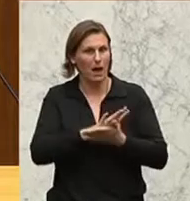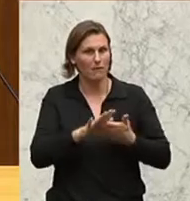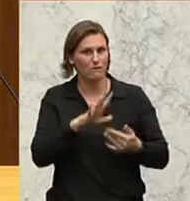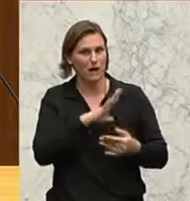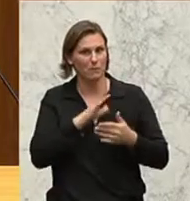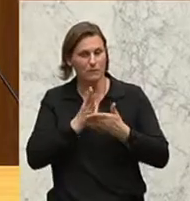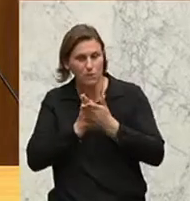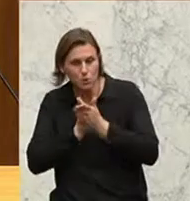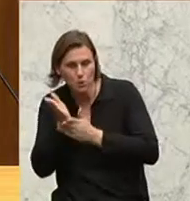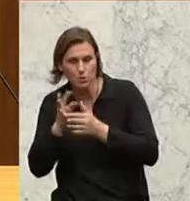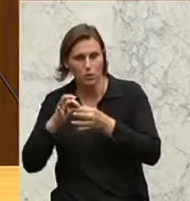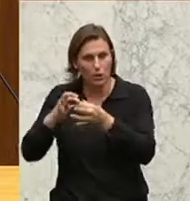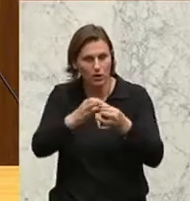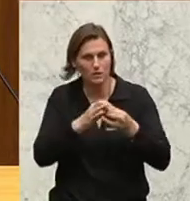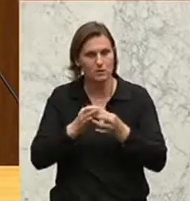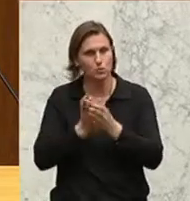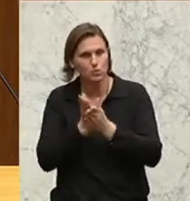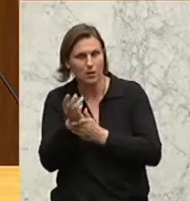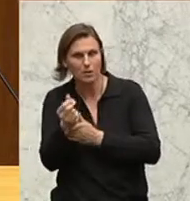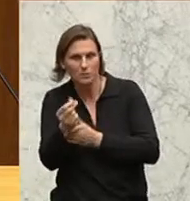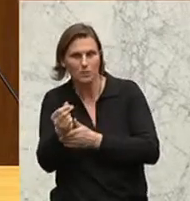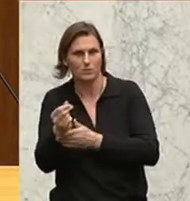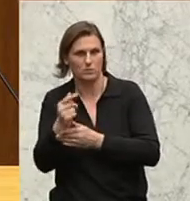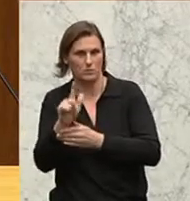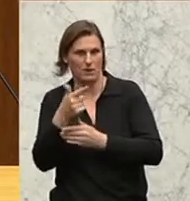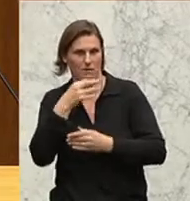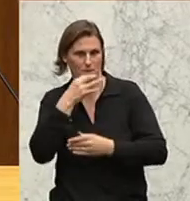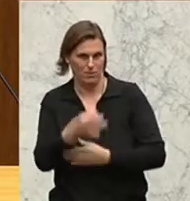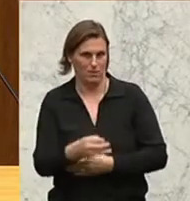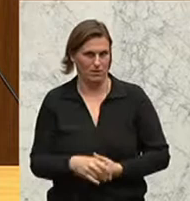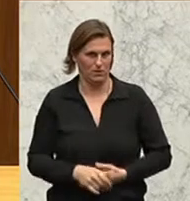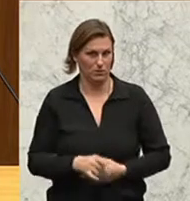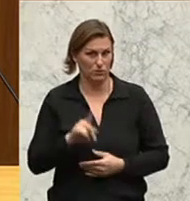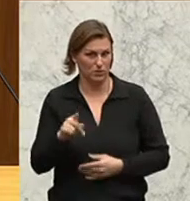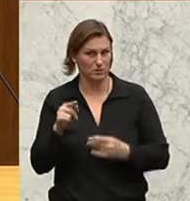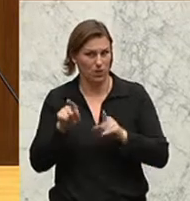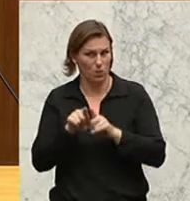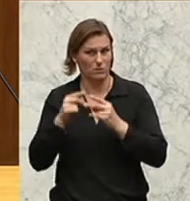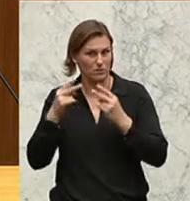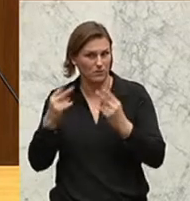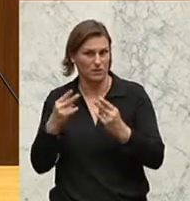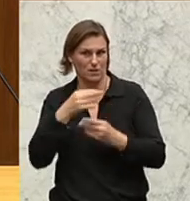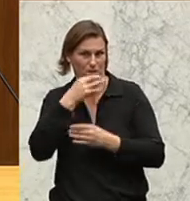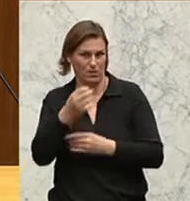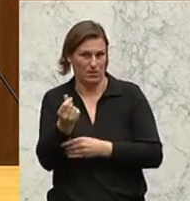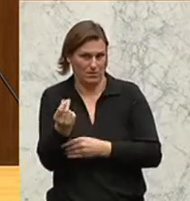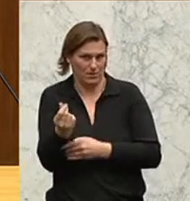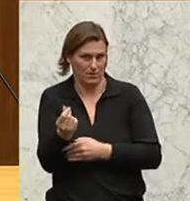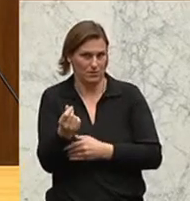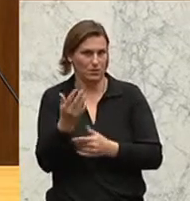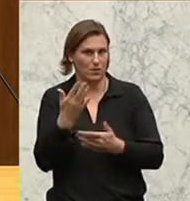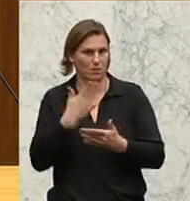Durchorganisieren, Durchdenken und Finanzieren ist eine zweite Frage. Eine ganz entscheidende. Und das meine ich, will ich doch noch in dem